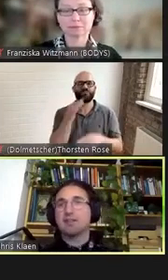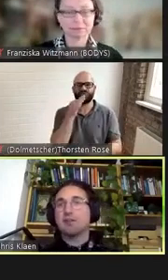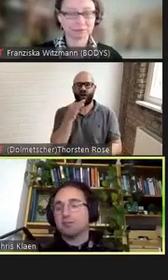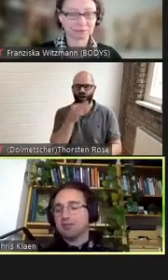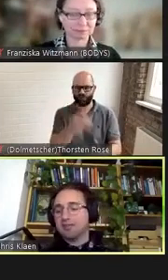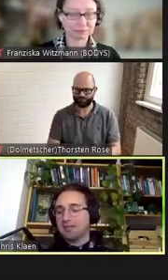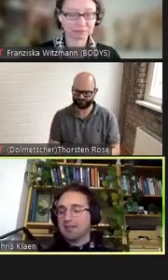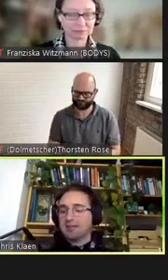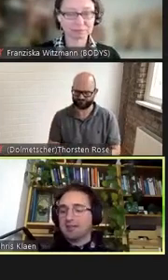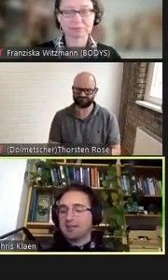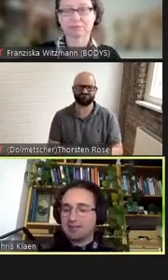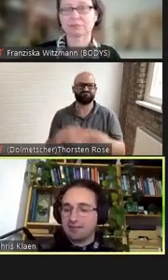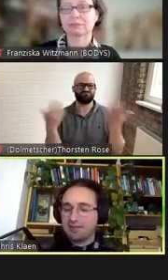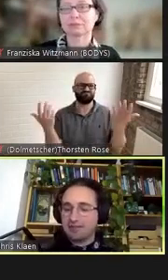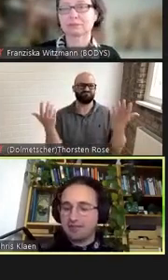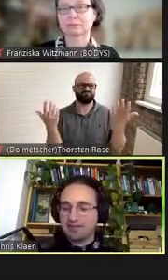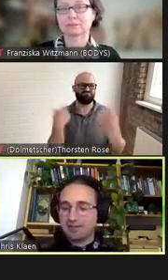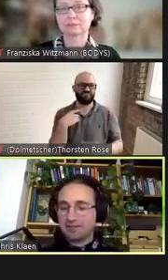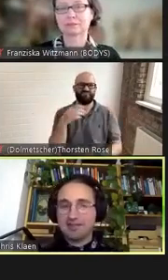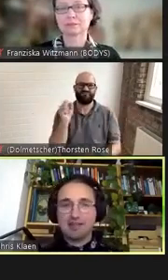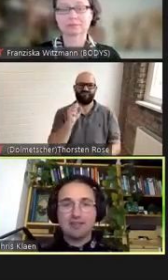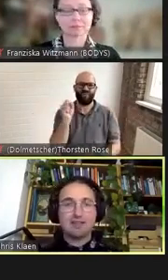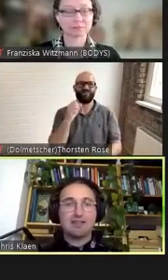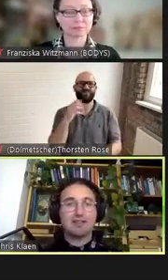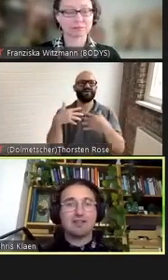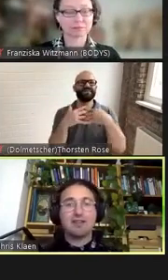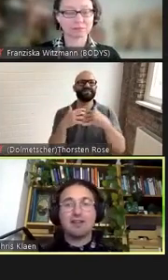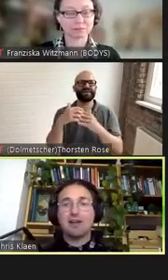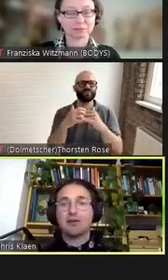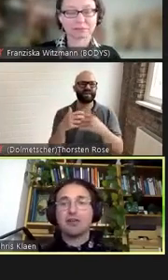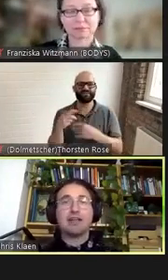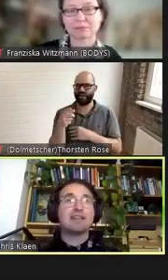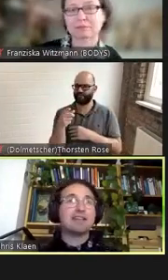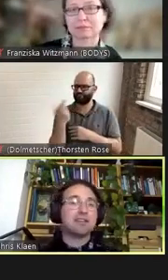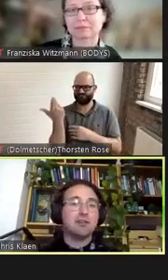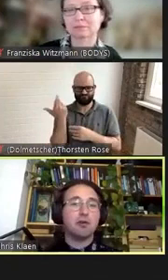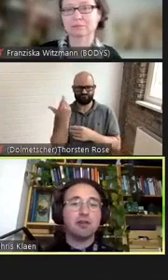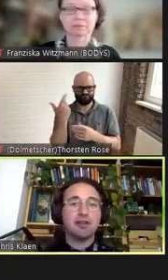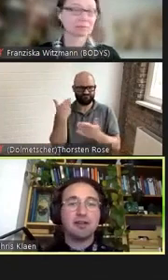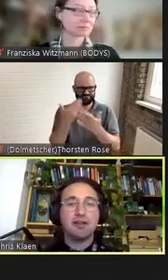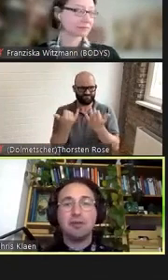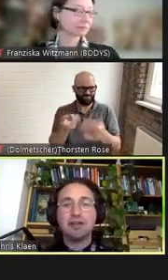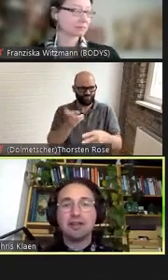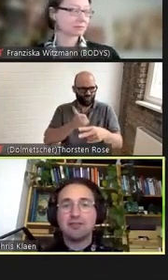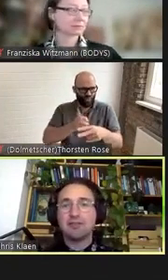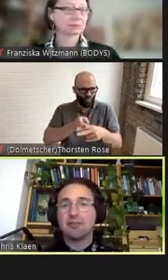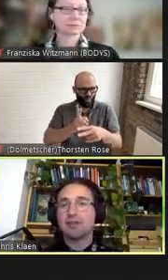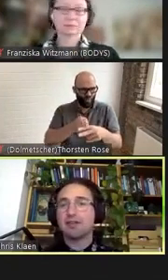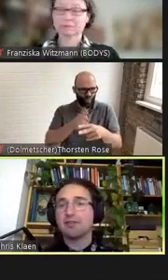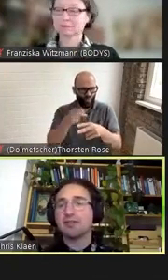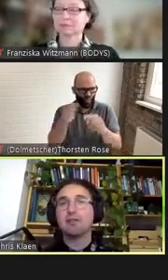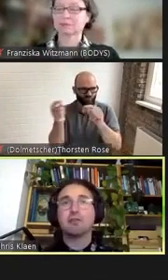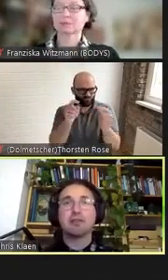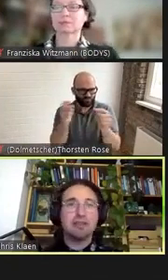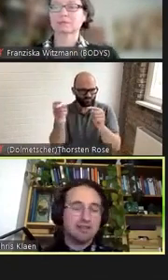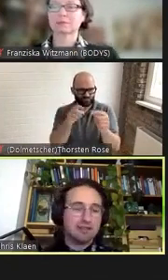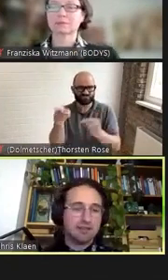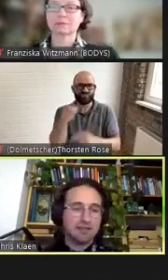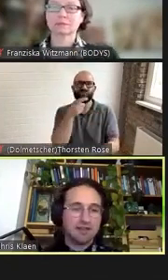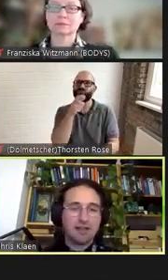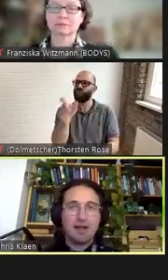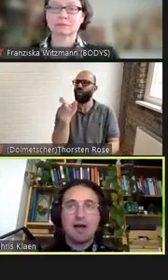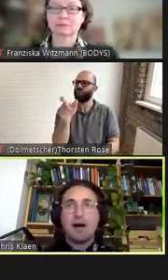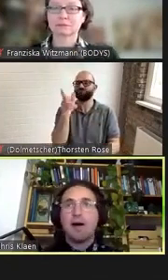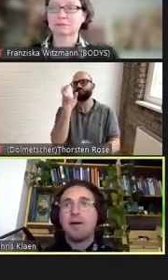uns eigentlich noch mit dem Thema Intersektionalität das jetzt ja auch kein ganz neuer Begriff oder neue Theorie